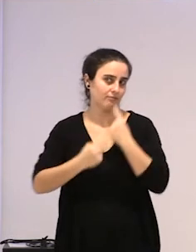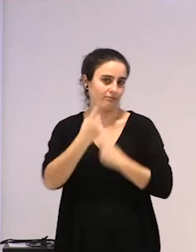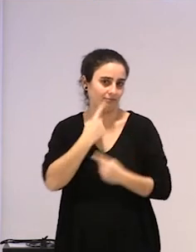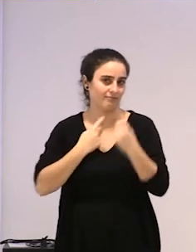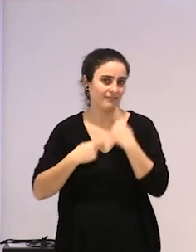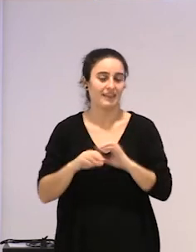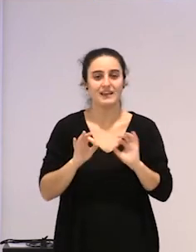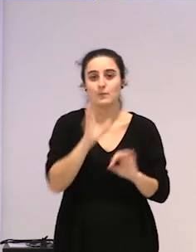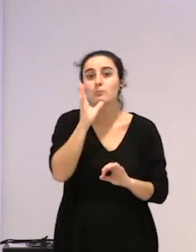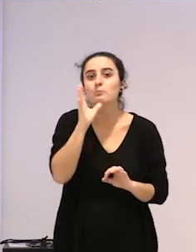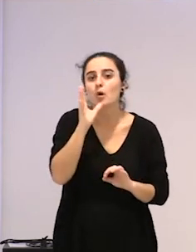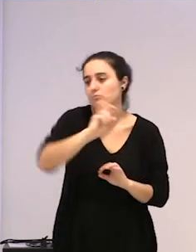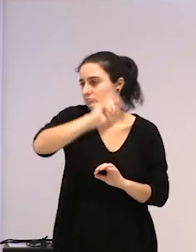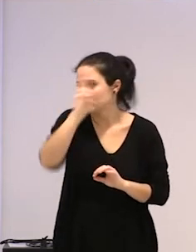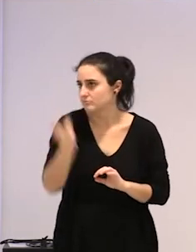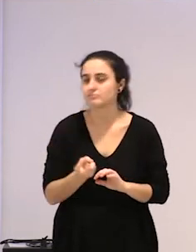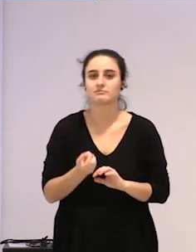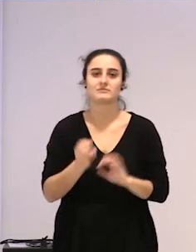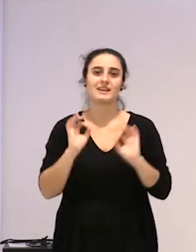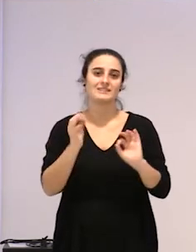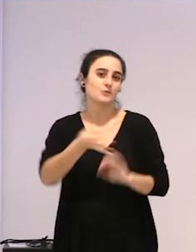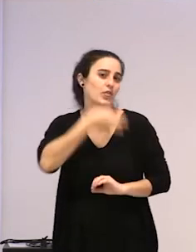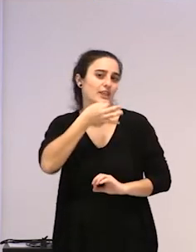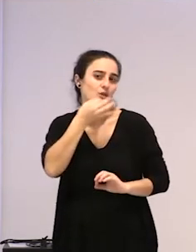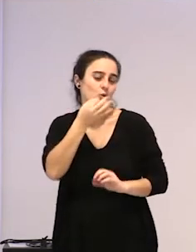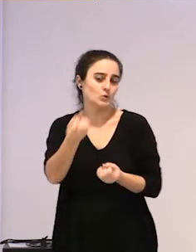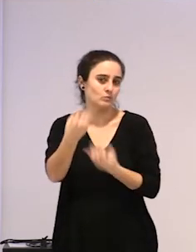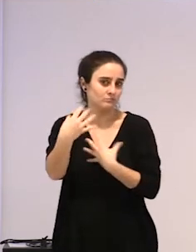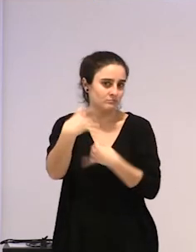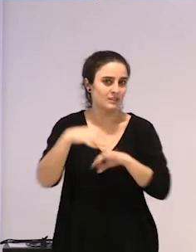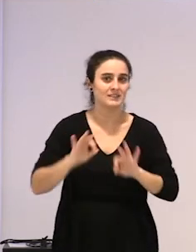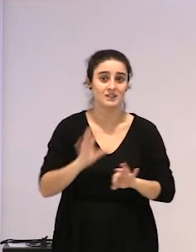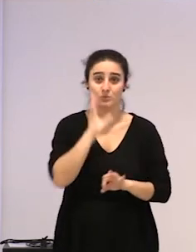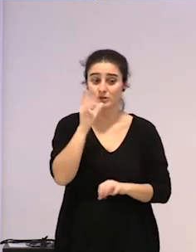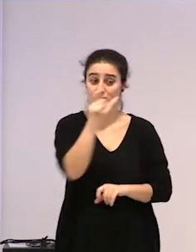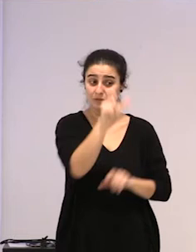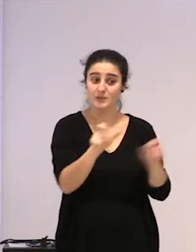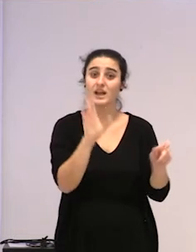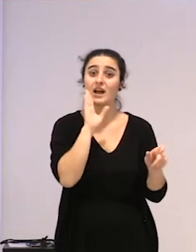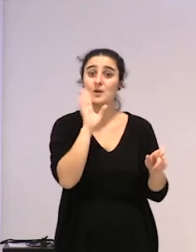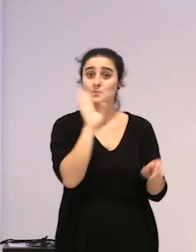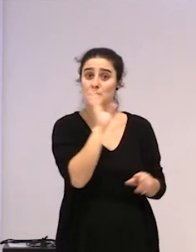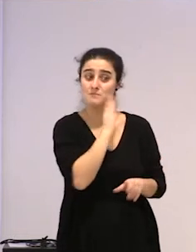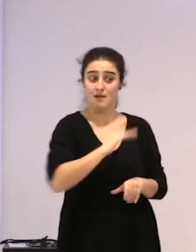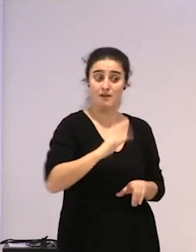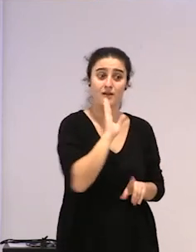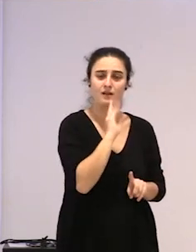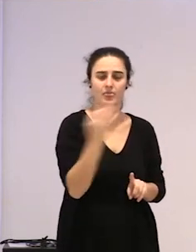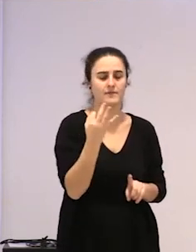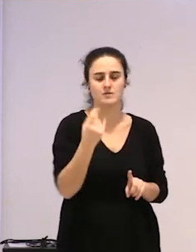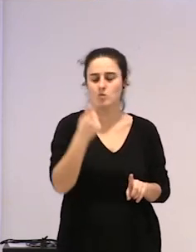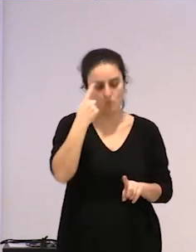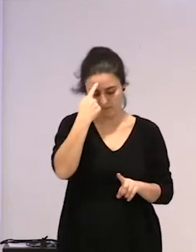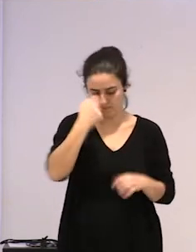arrazoi ezberdiningatik, ez, ba, eta, birproduzitzen duen diskurtsoa da, eta hor duan, beraiek, ez, ba, egin behar izan dute, hori, afirmazioarik eta